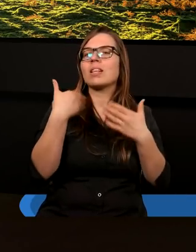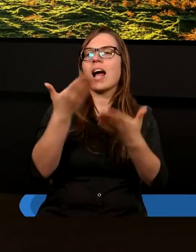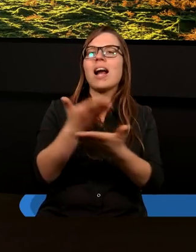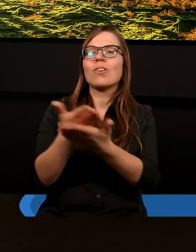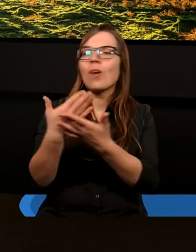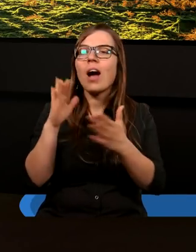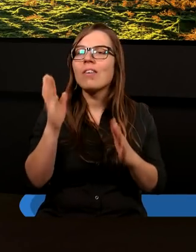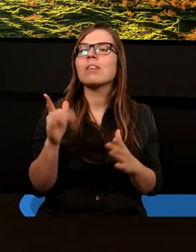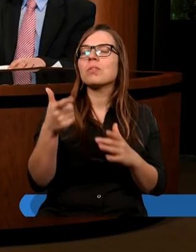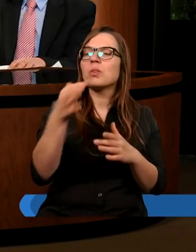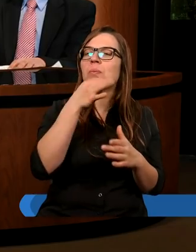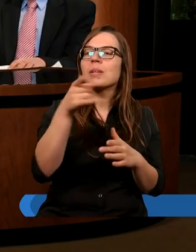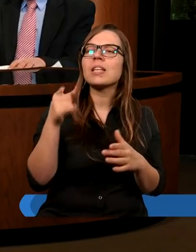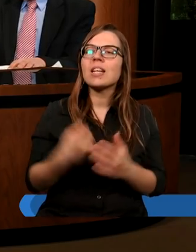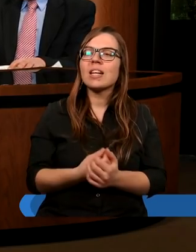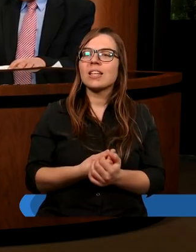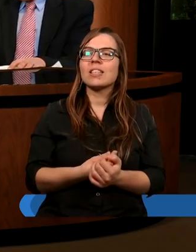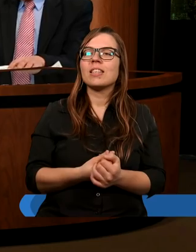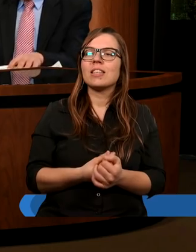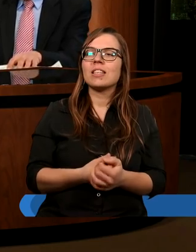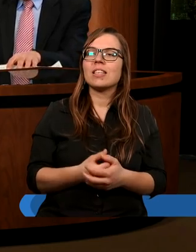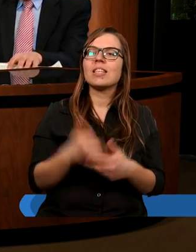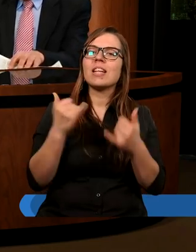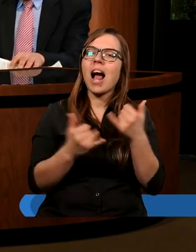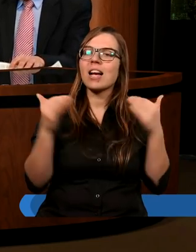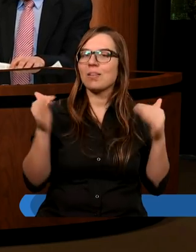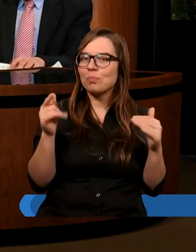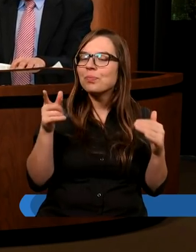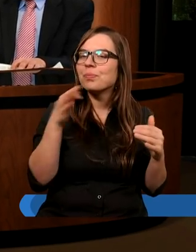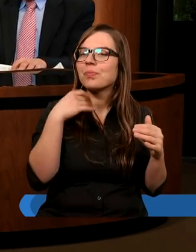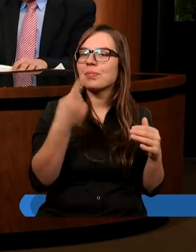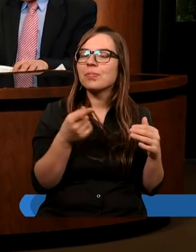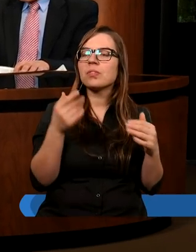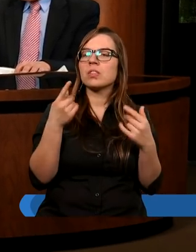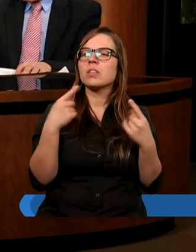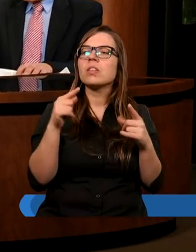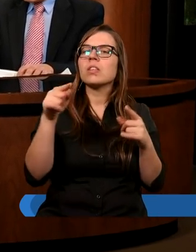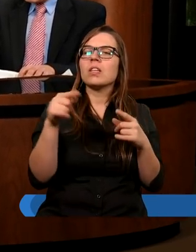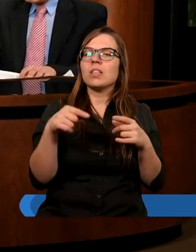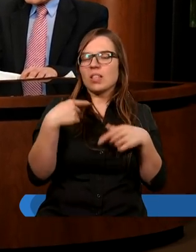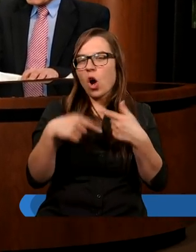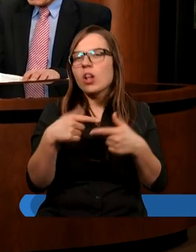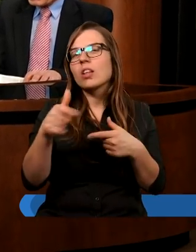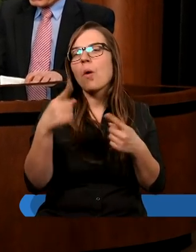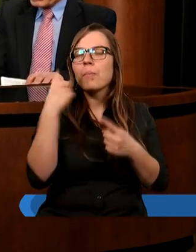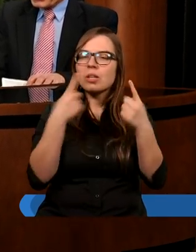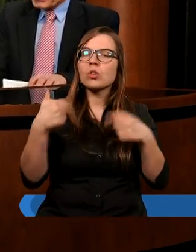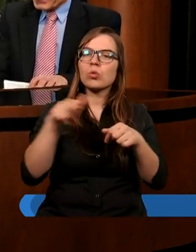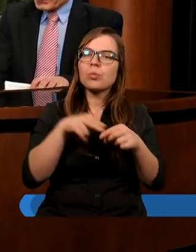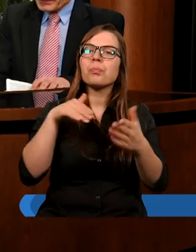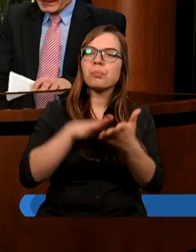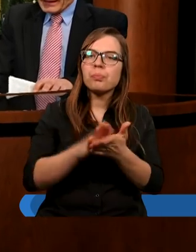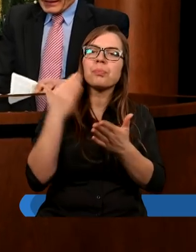będę sugerował. No, jeśli mogę wrócić czy kontynuować tą myśl, którą